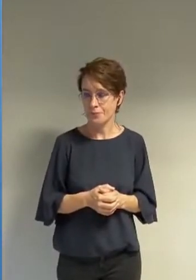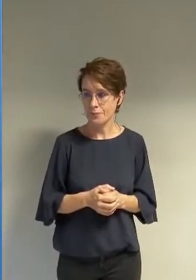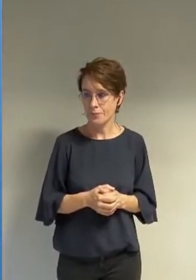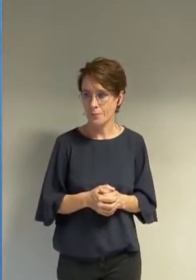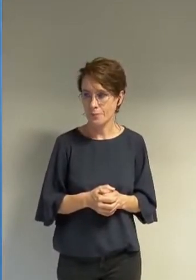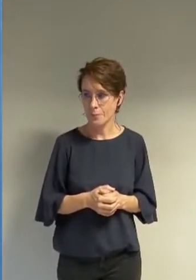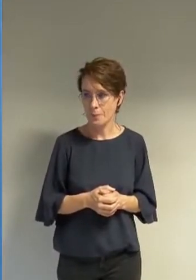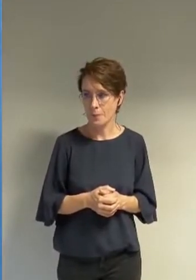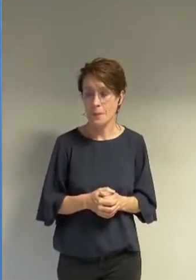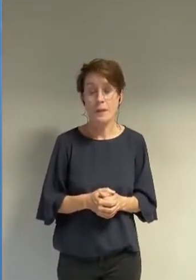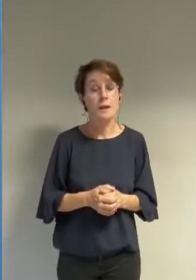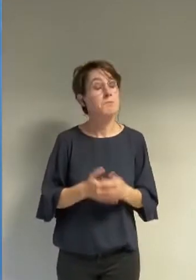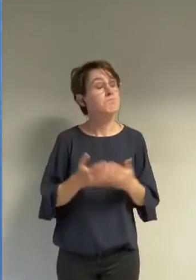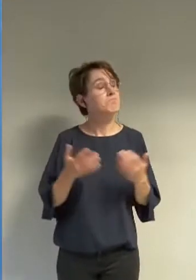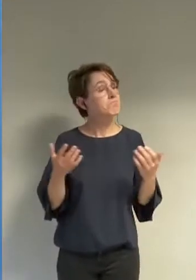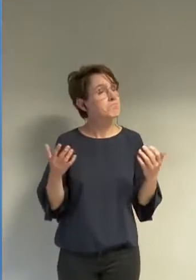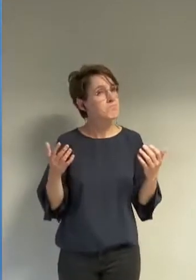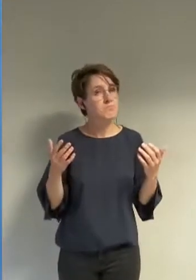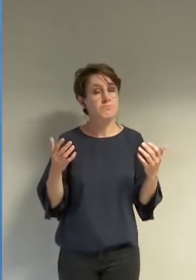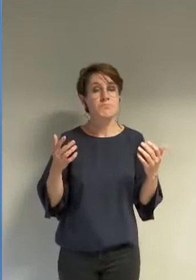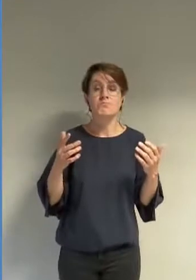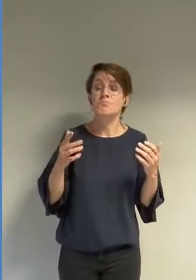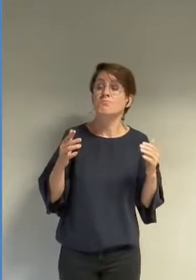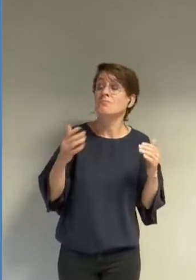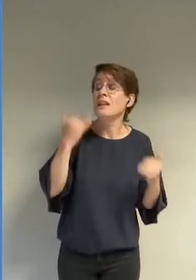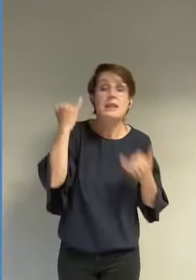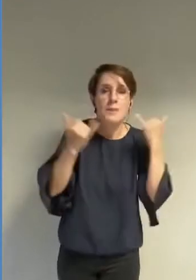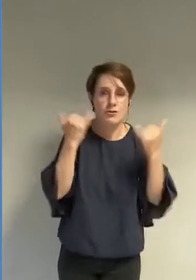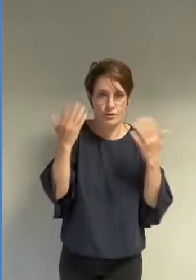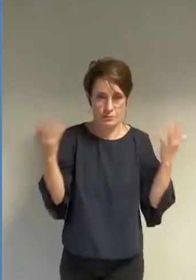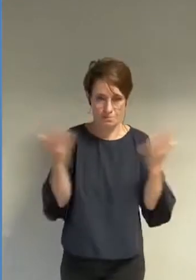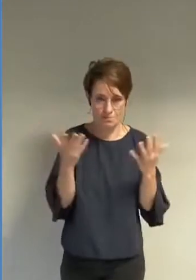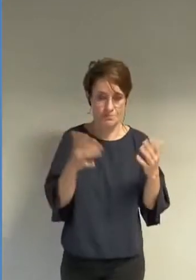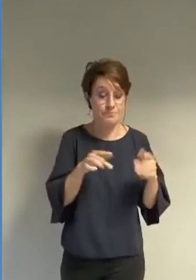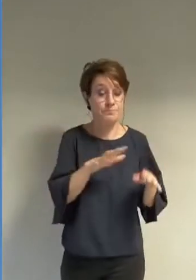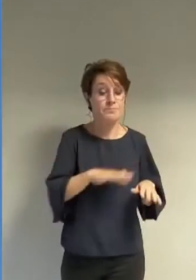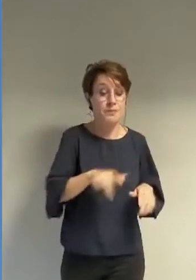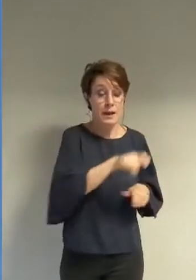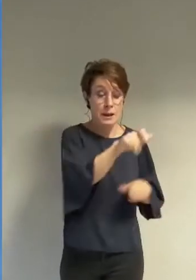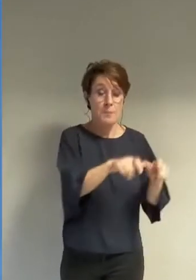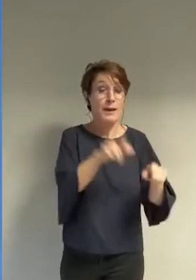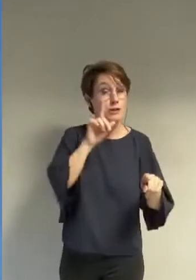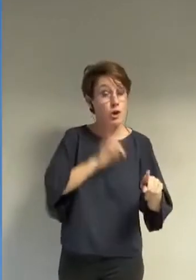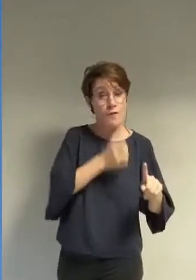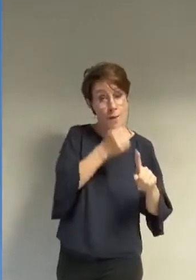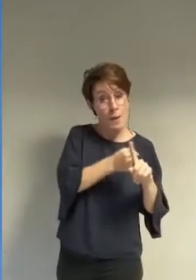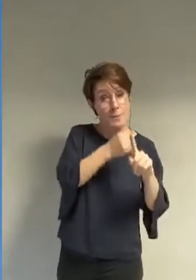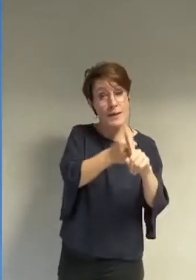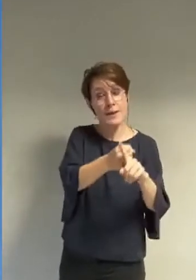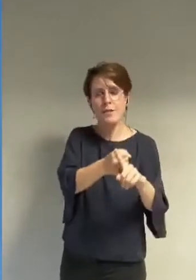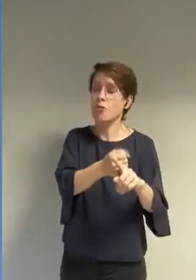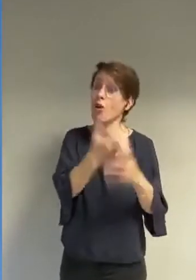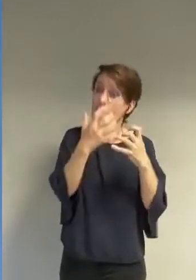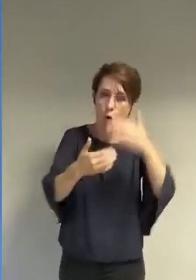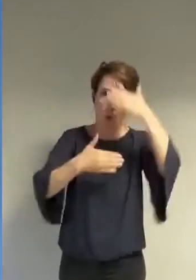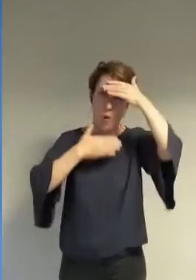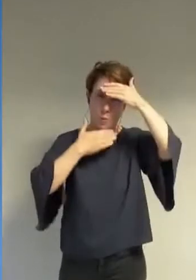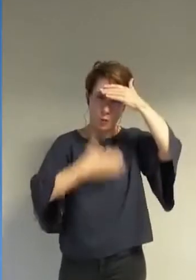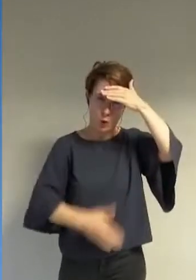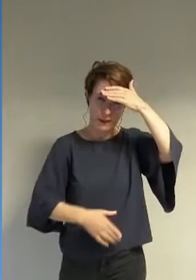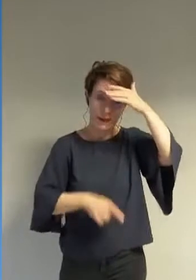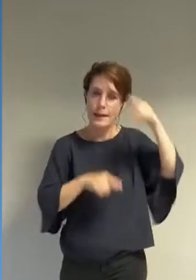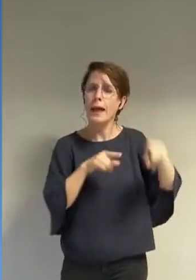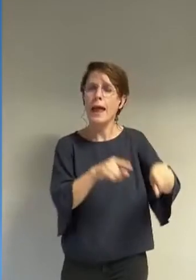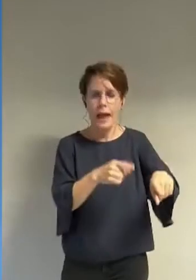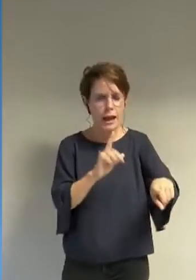même si nous émettions l'hypothèse que les militantes pro-burkini sont conscientes du